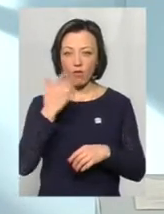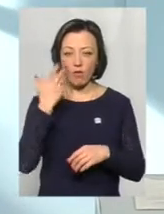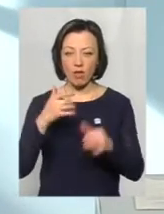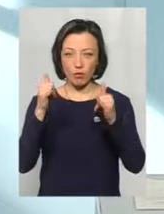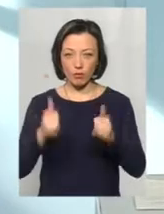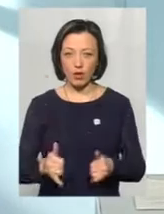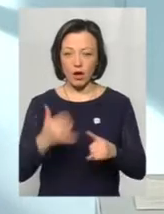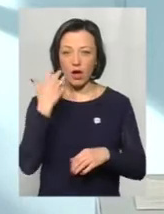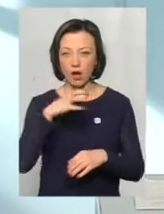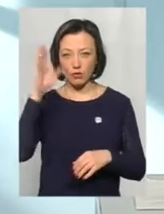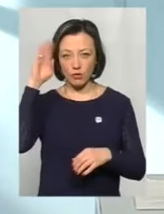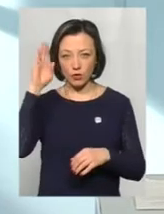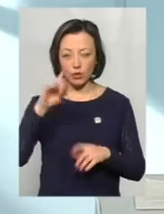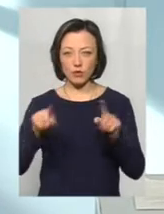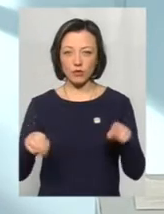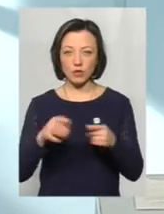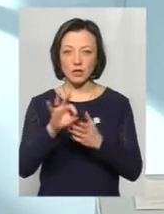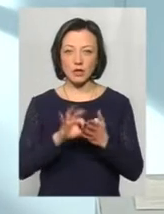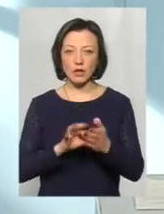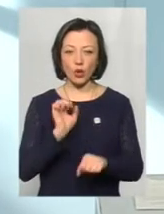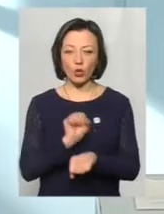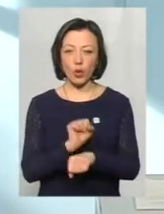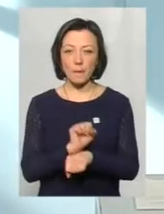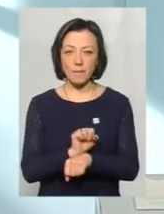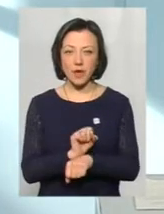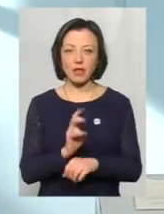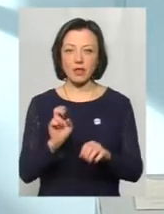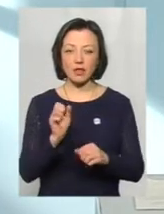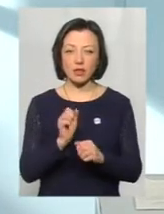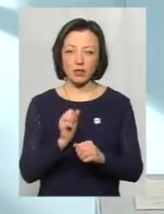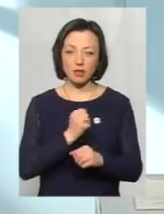в гарячу воду, утворюються зразу тромби і, на жаль,